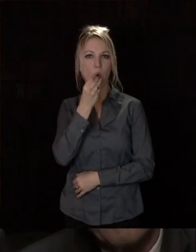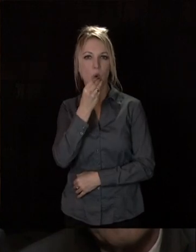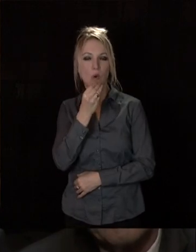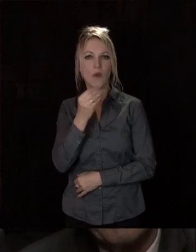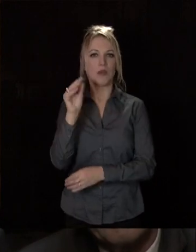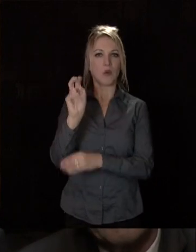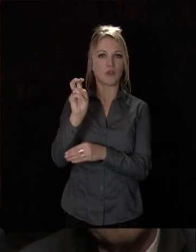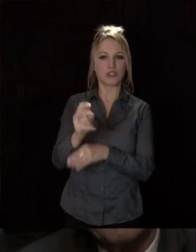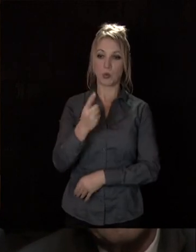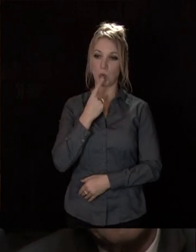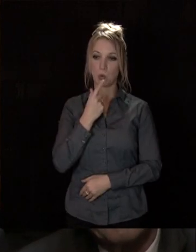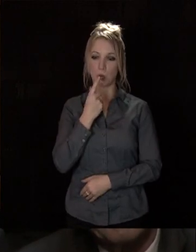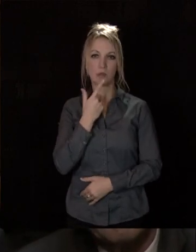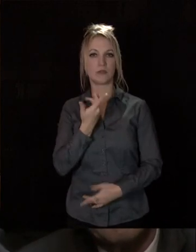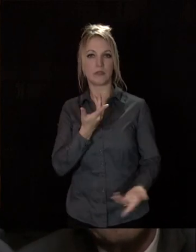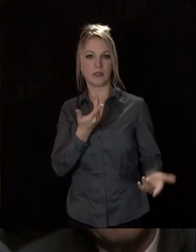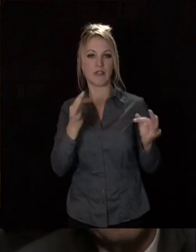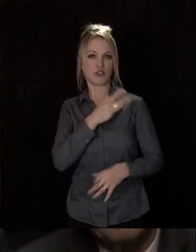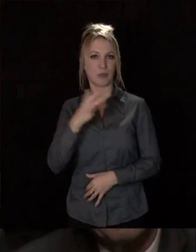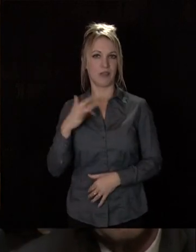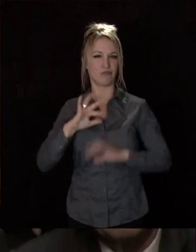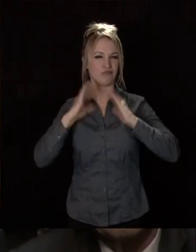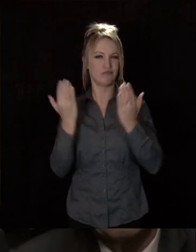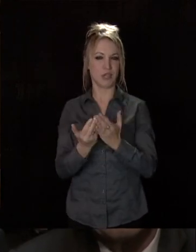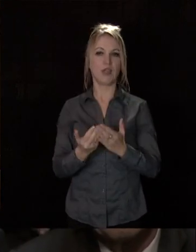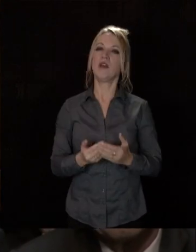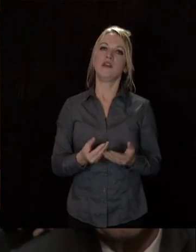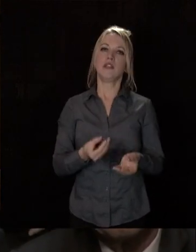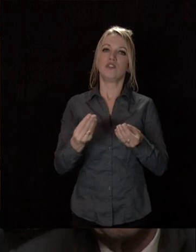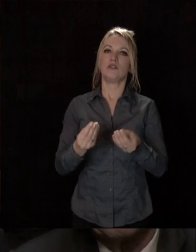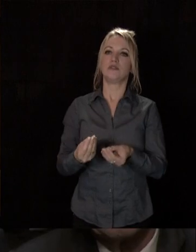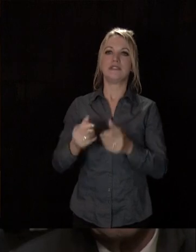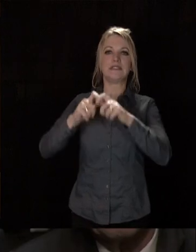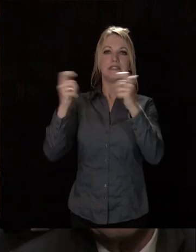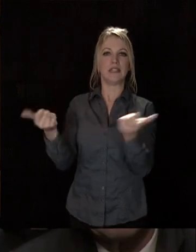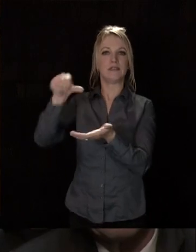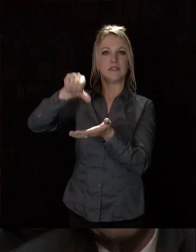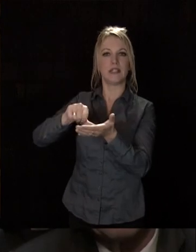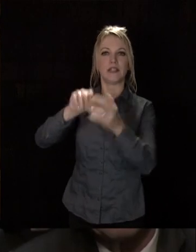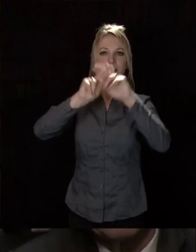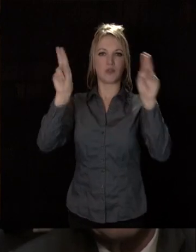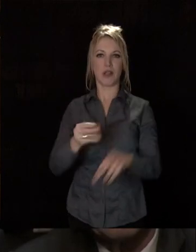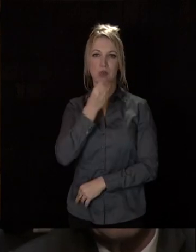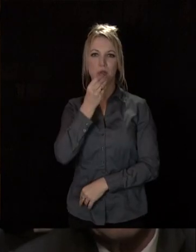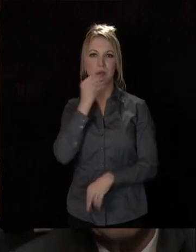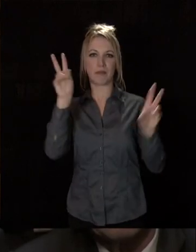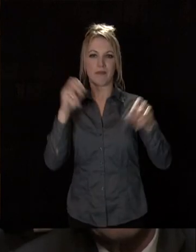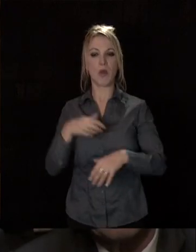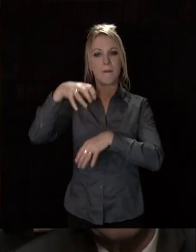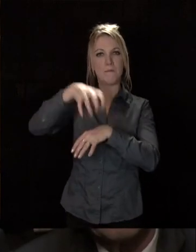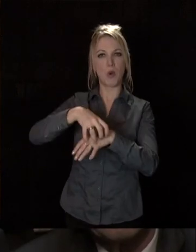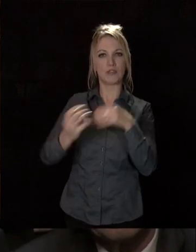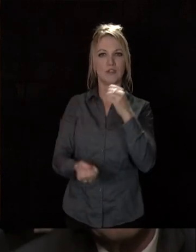goût, de la nutrition et de la santé. Il prend appui sur la Cité internationale de la gastronomie, sur le pôle d'innovation